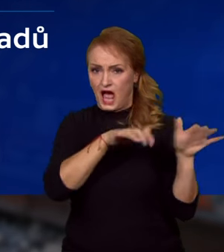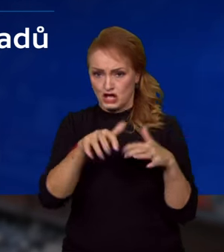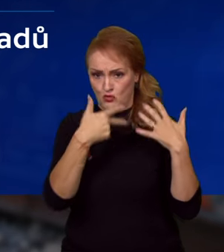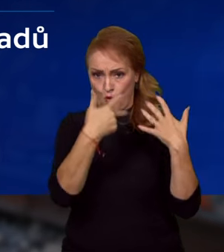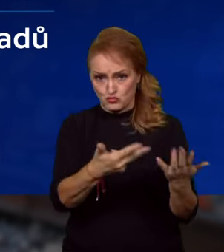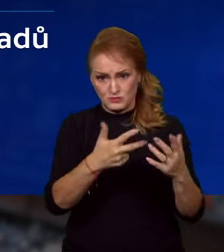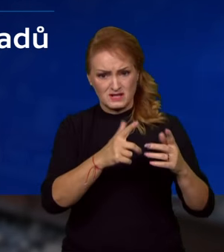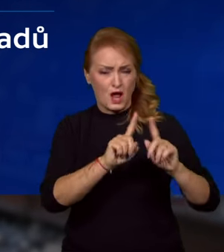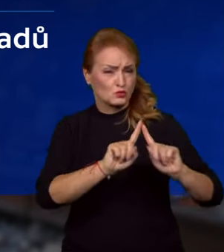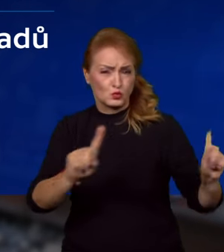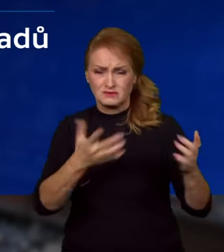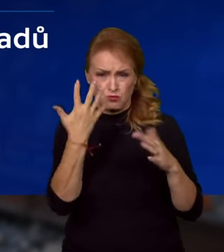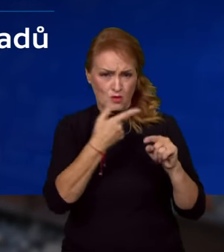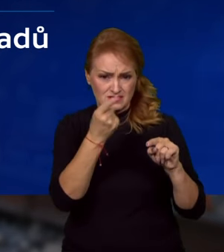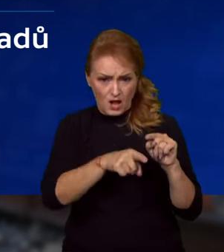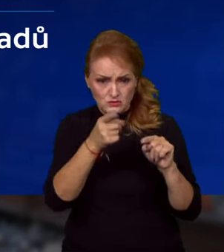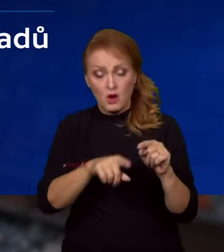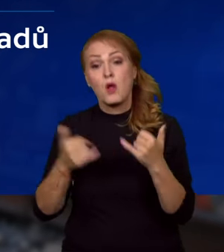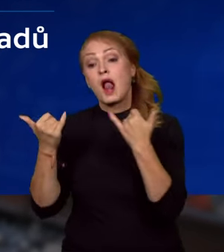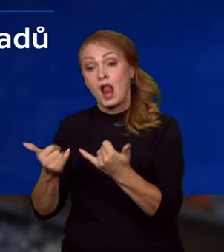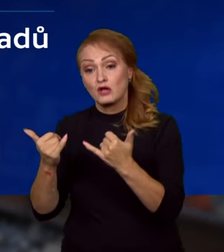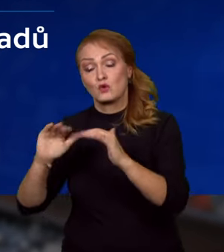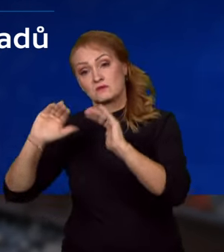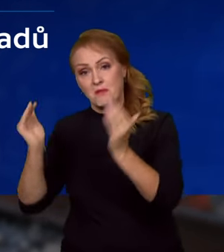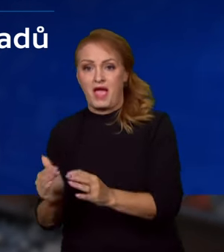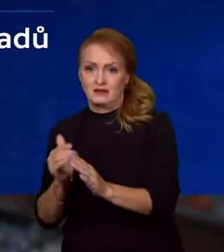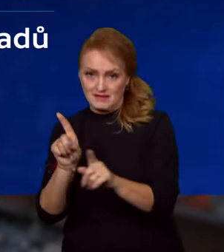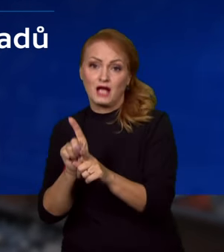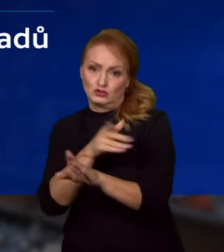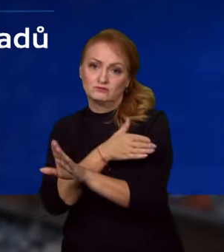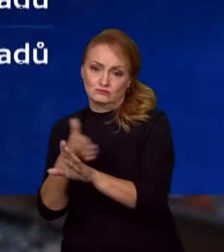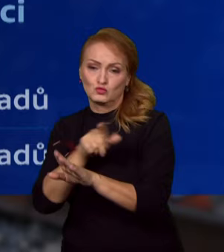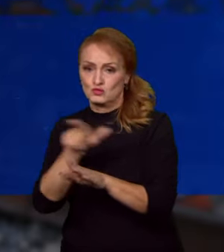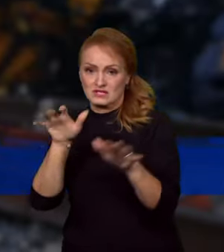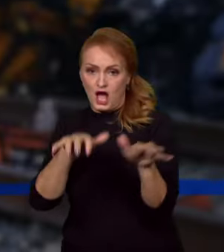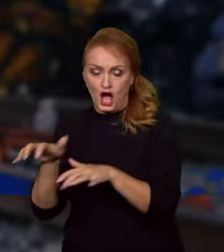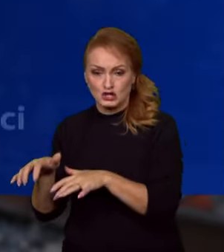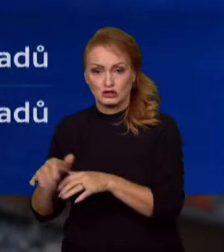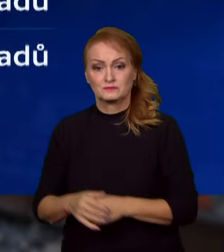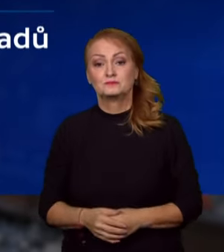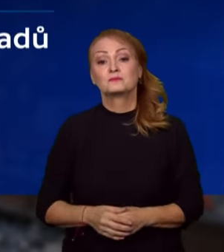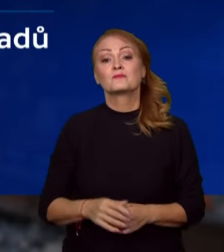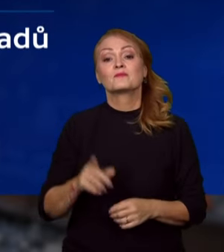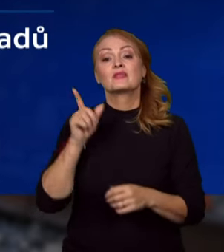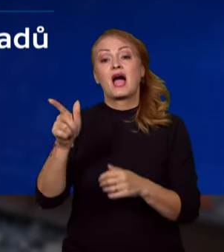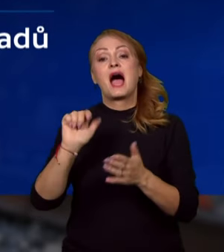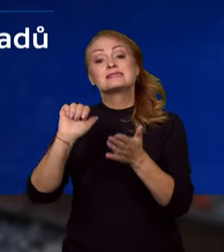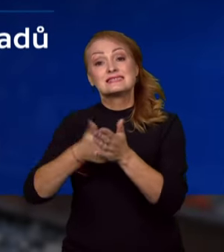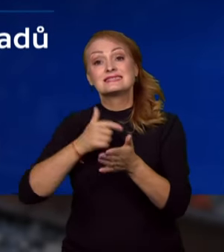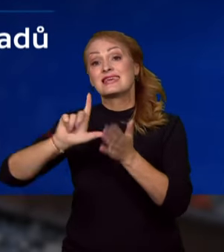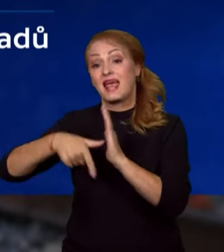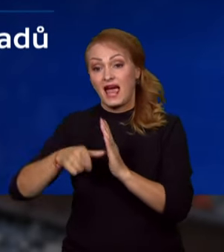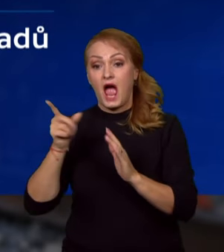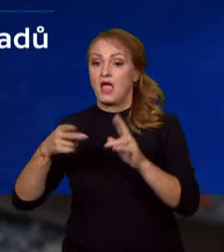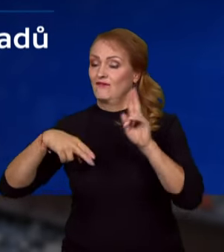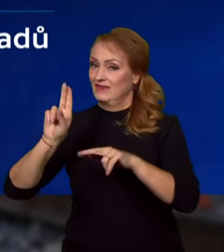80 mimořádných událostí. Letos je to za stejné období o 6 míň. Ještě výrazněji. Nehod ubylo ve Zlínském